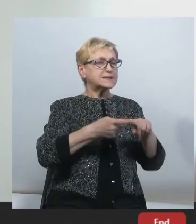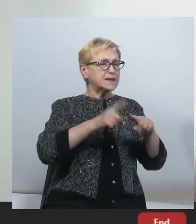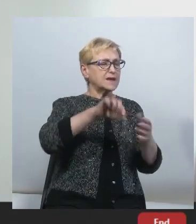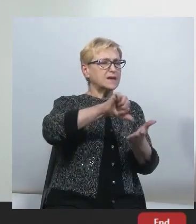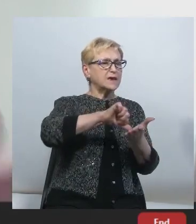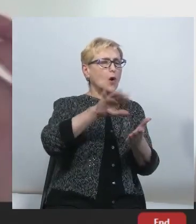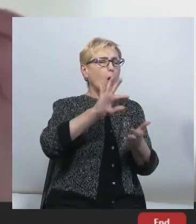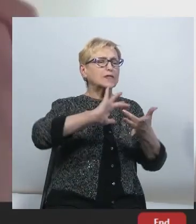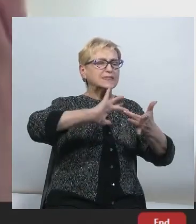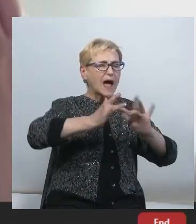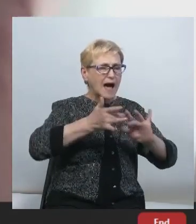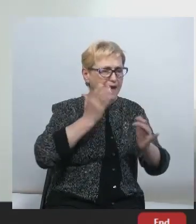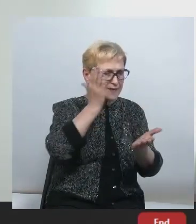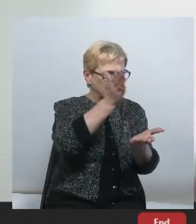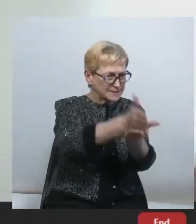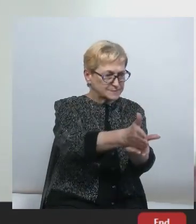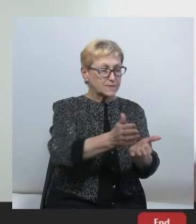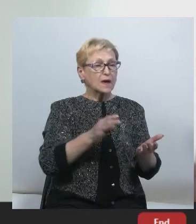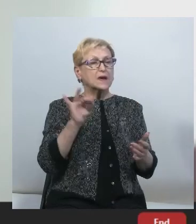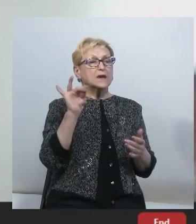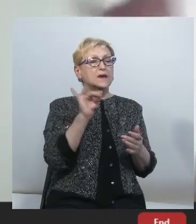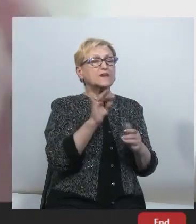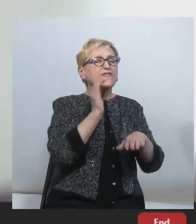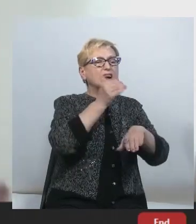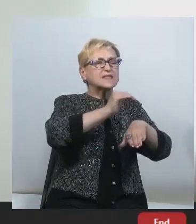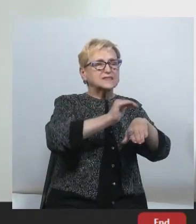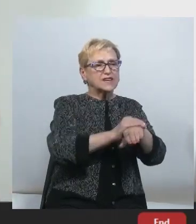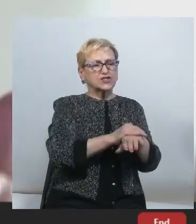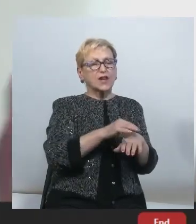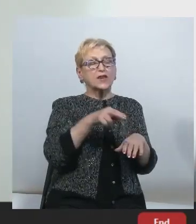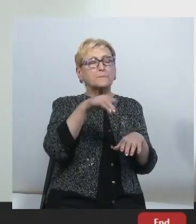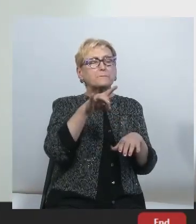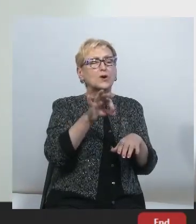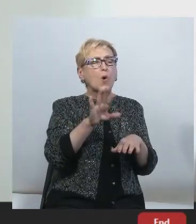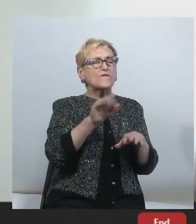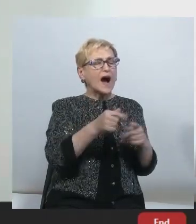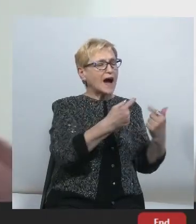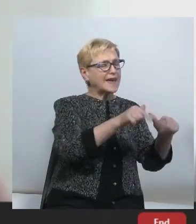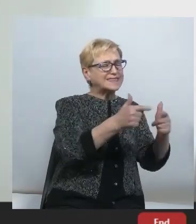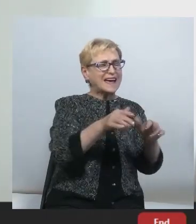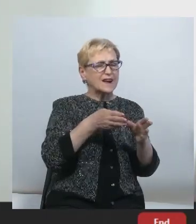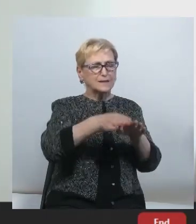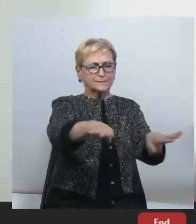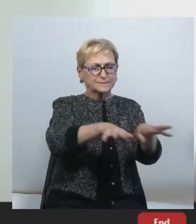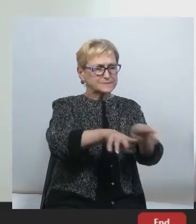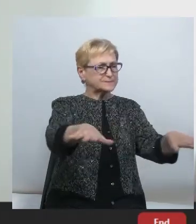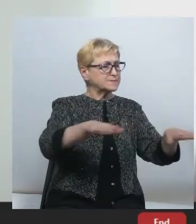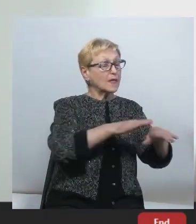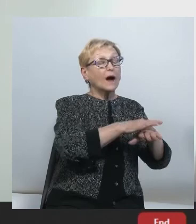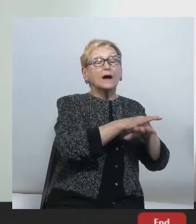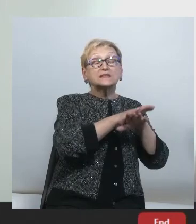на розмові. І фактично і провайдери, ну всі. Тому сказати, що це